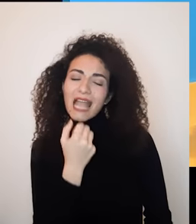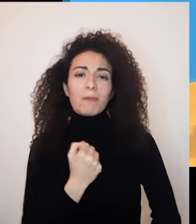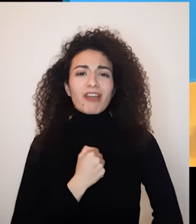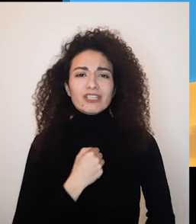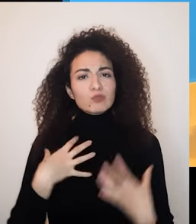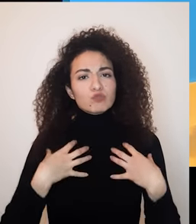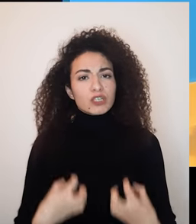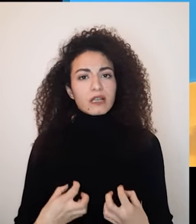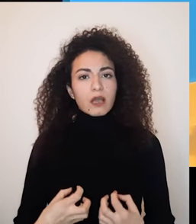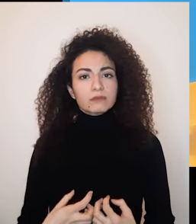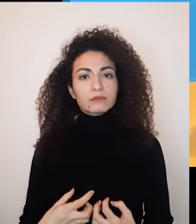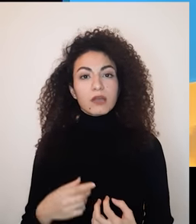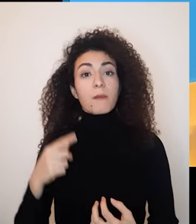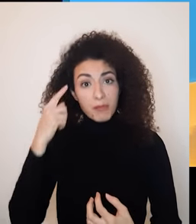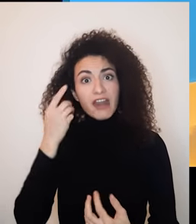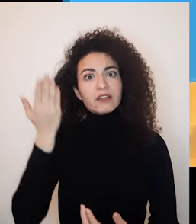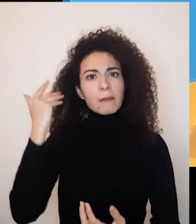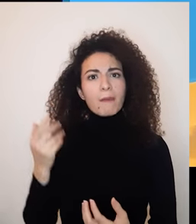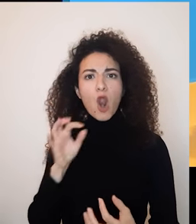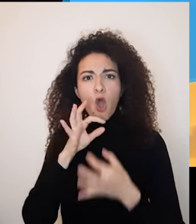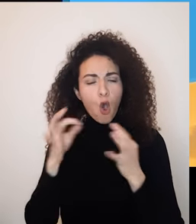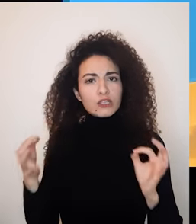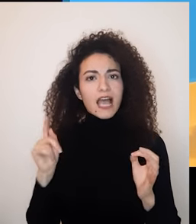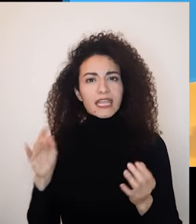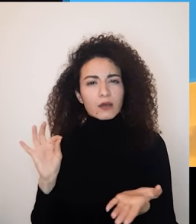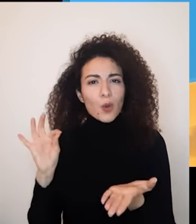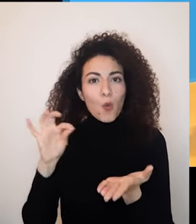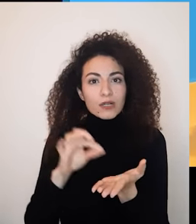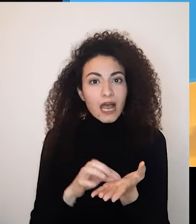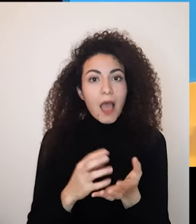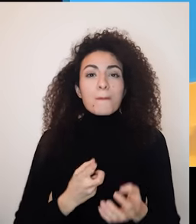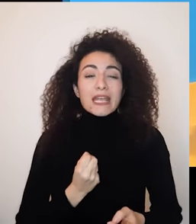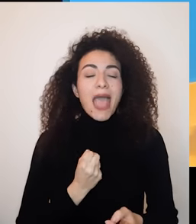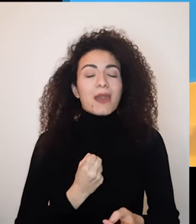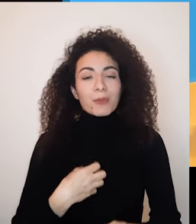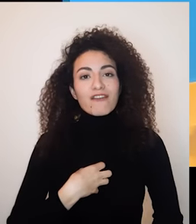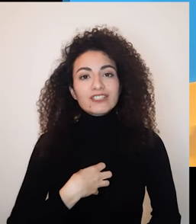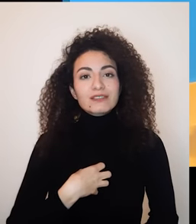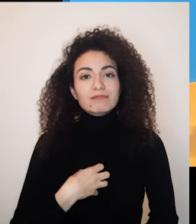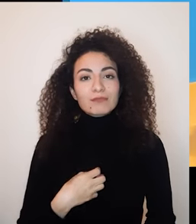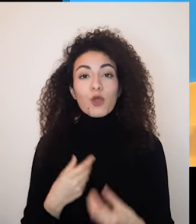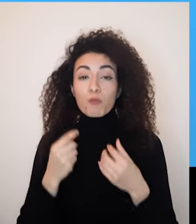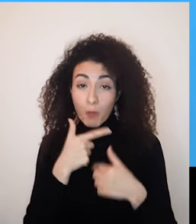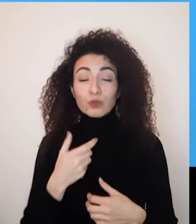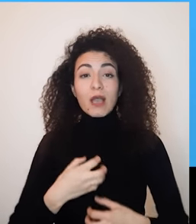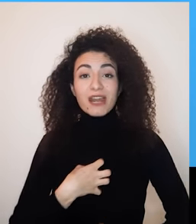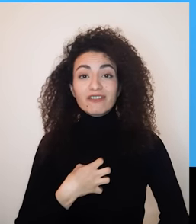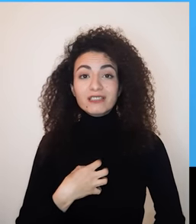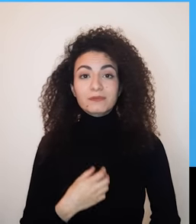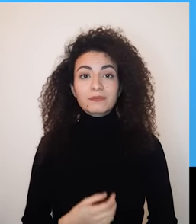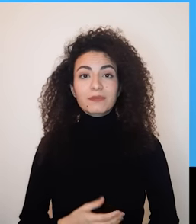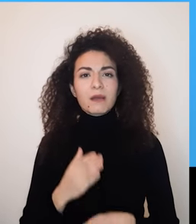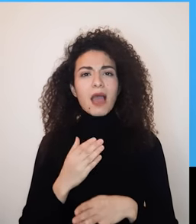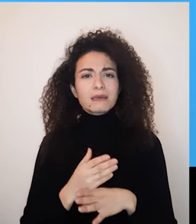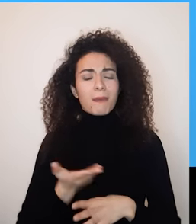تتقبل نفسها وتخجل من جسدها عرفنا أنه قطعت شوت إيجابي جعلت أمي بنفسها أكتر وتتصالح مع أنثتها من بعد ما